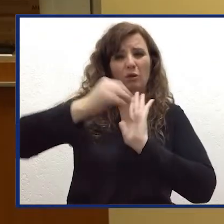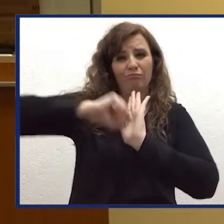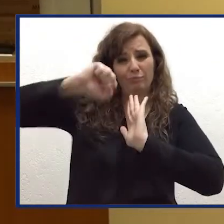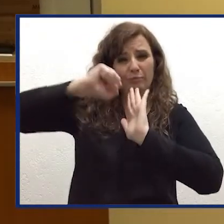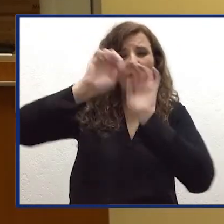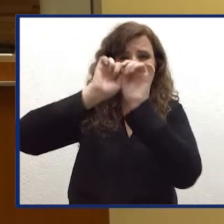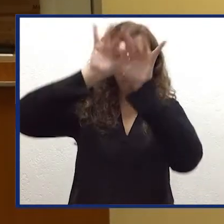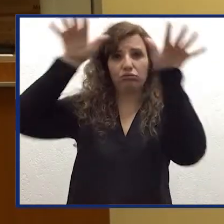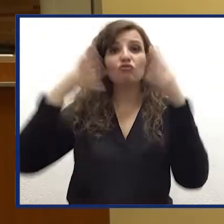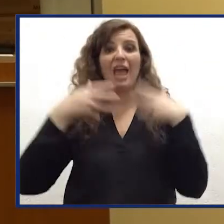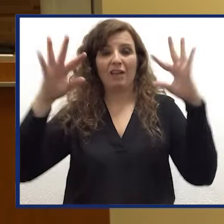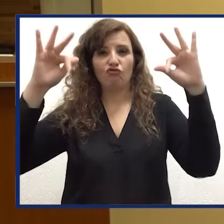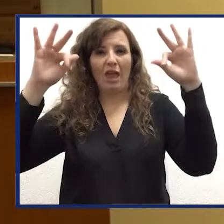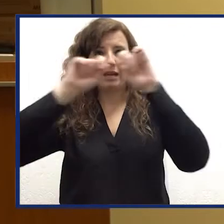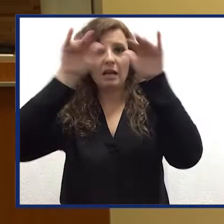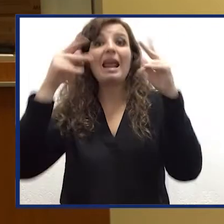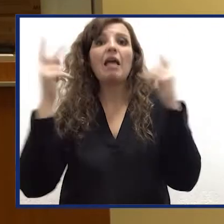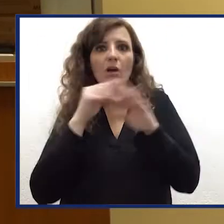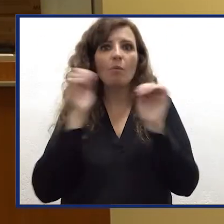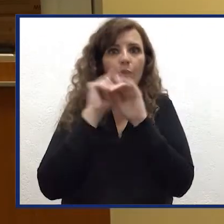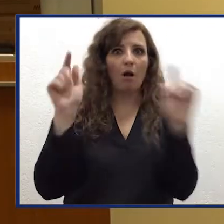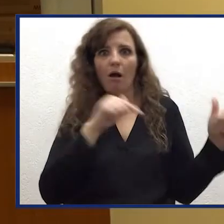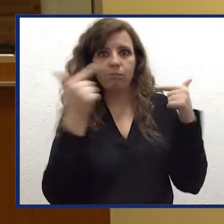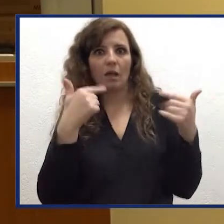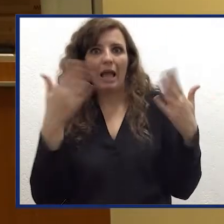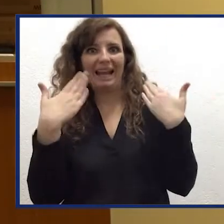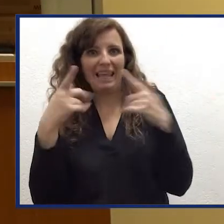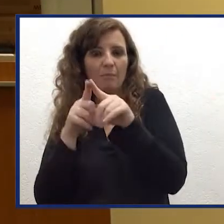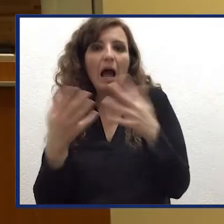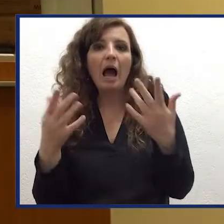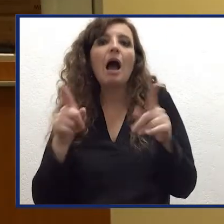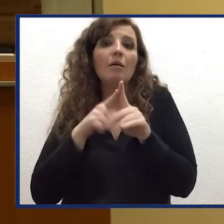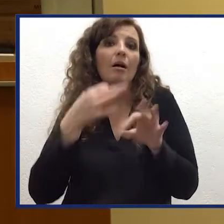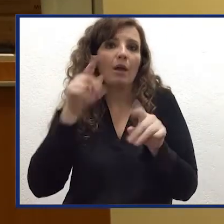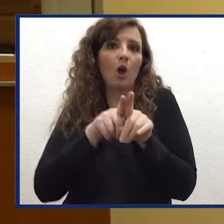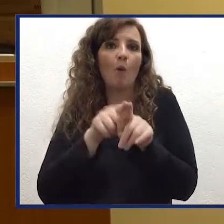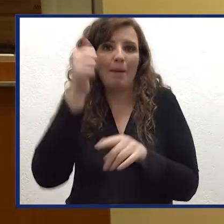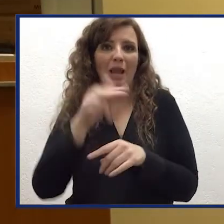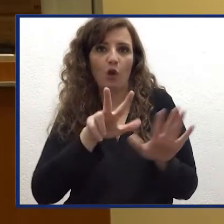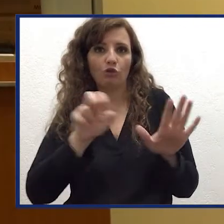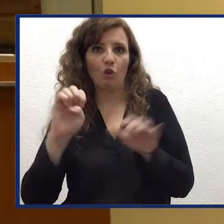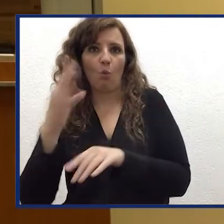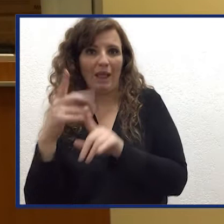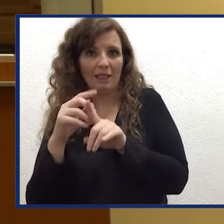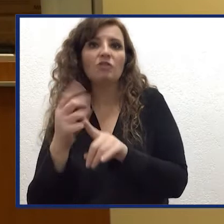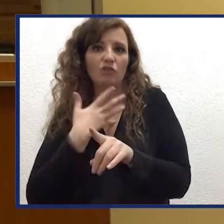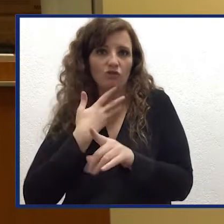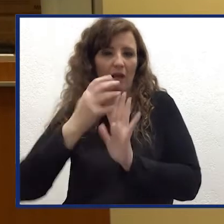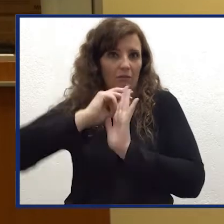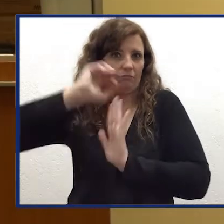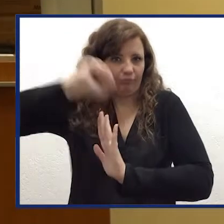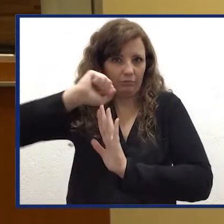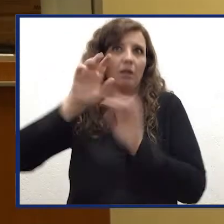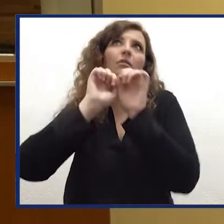le forti eruzioni esplosive oltre ad avere un impatto potenziale sul clima come avviene nel caso dell'eruzione del tamboro del 1815